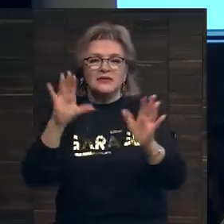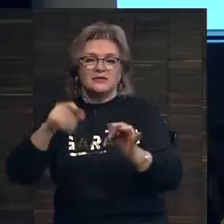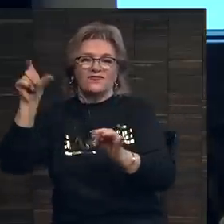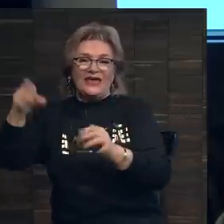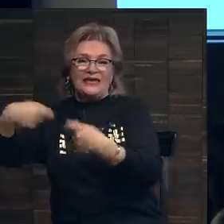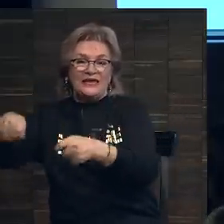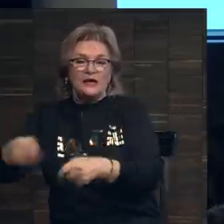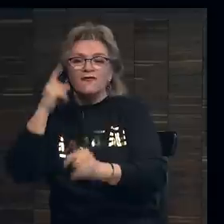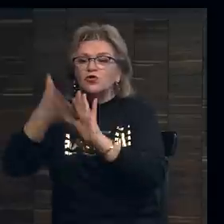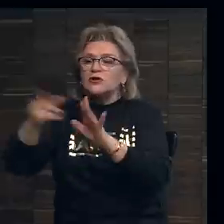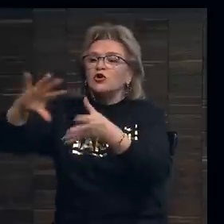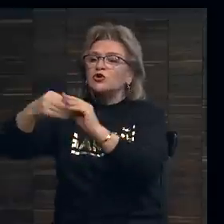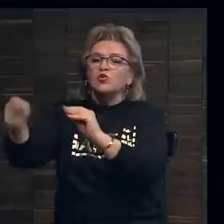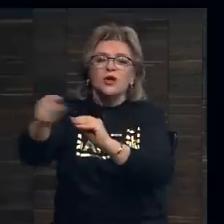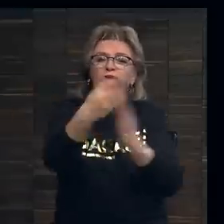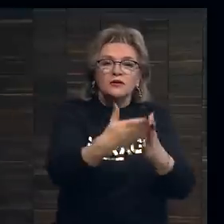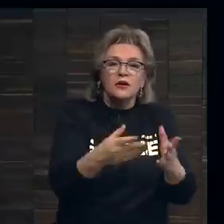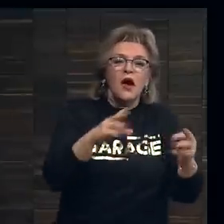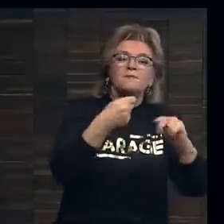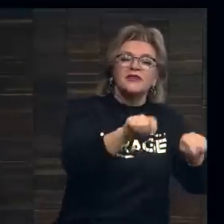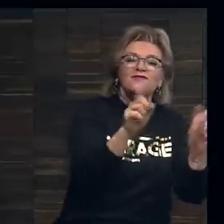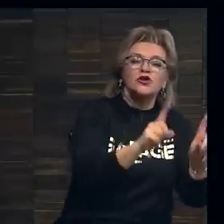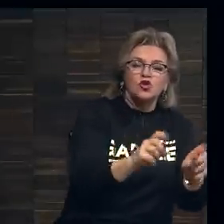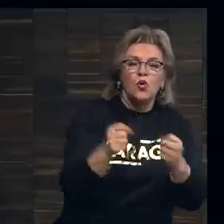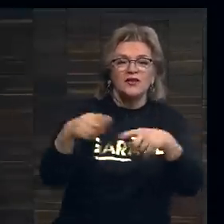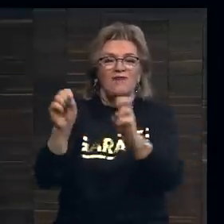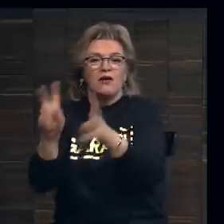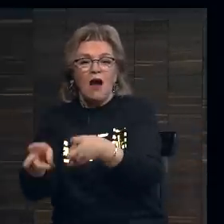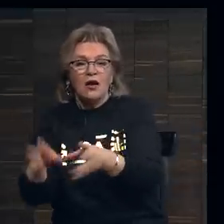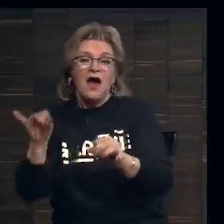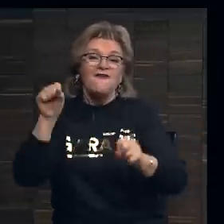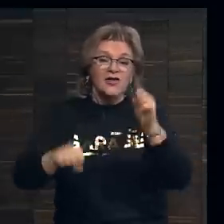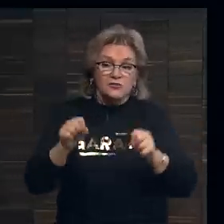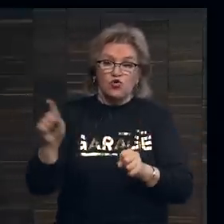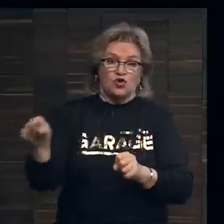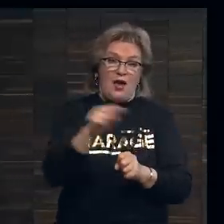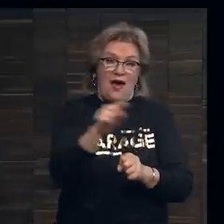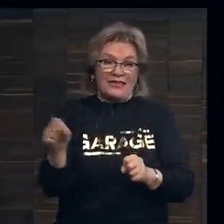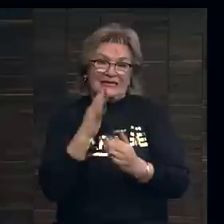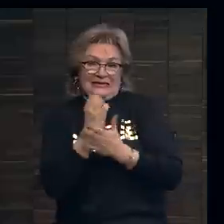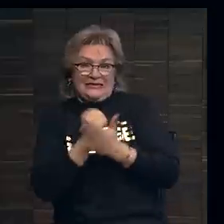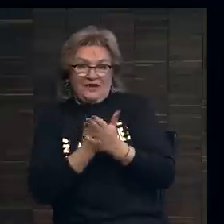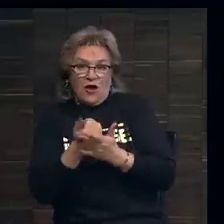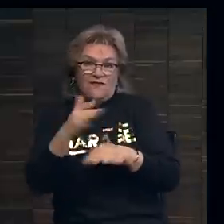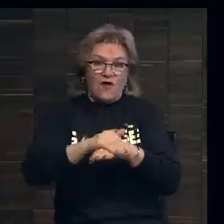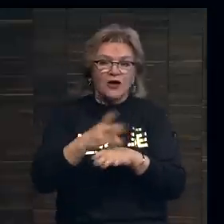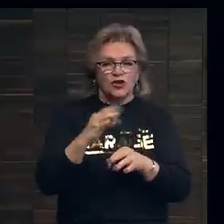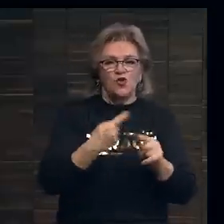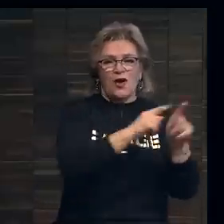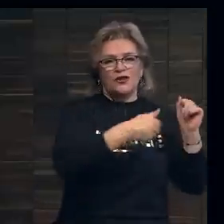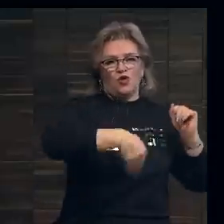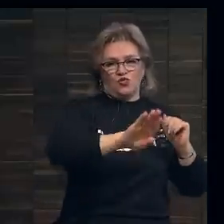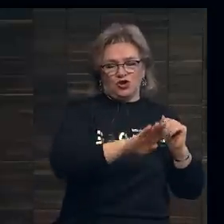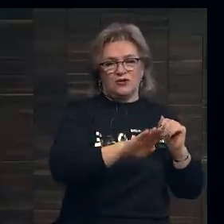узнает об их результатах, что они продавали и как. Возможно, они скрывают некоторые факты, но это